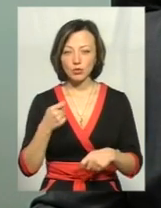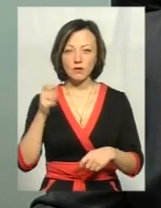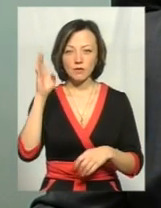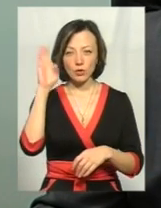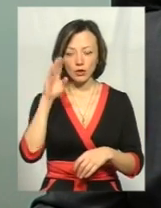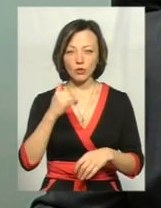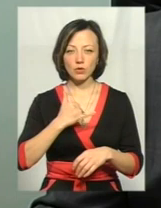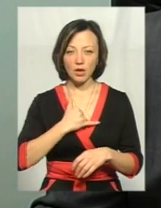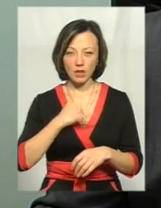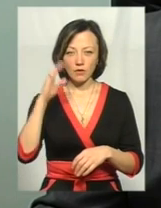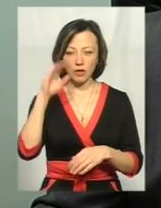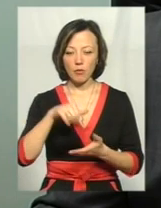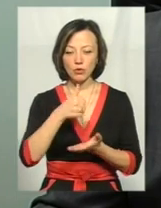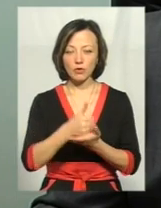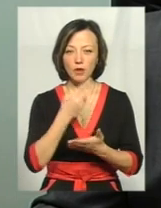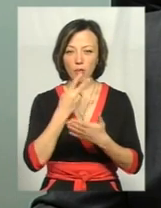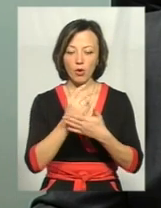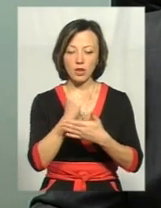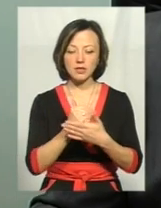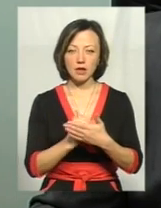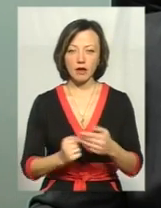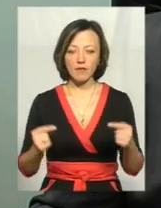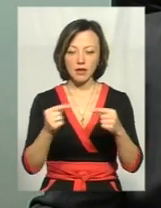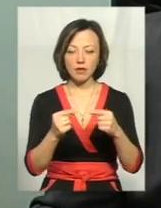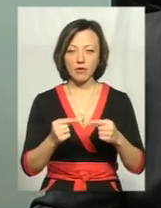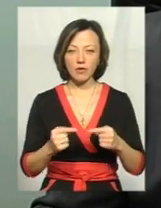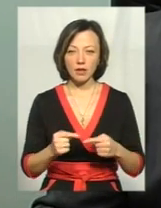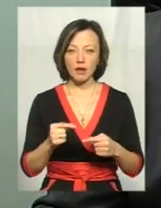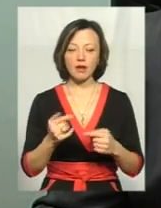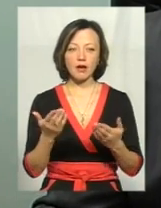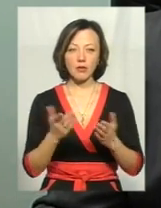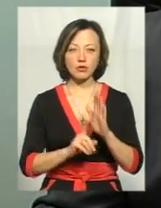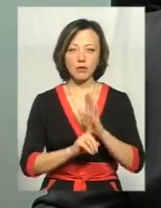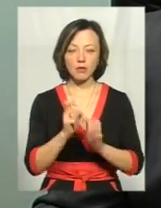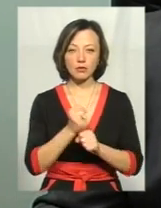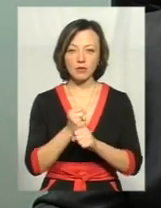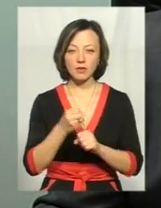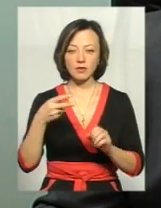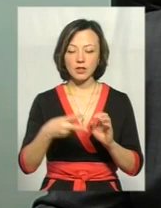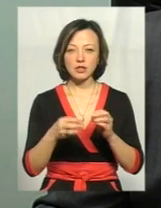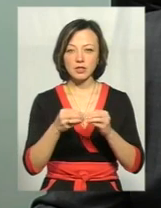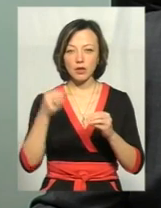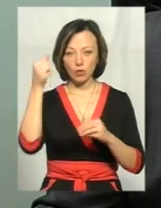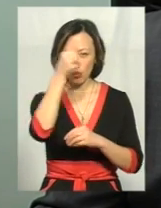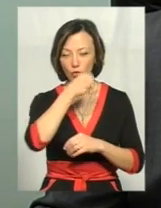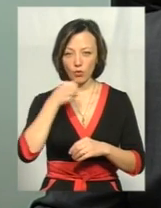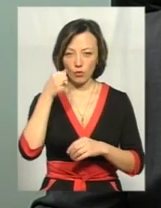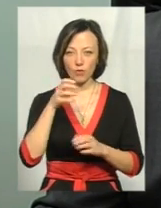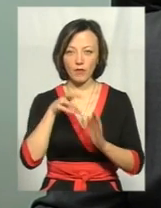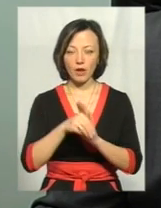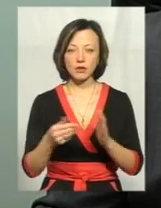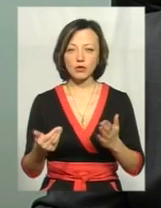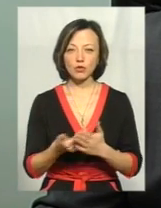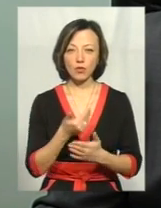В нас вода по основних показниках відповідає сьогодні, який почав працювати з 2010 року, введені